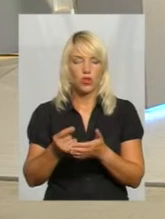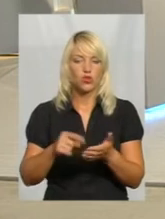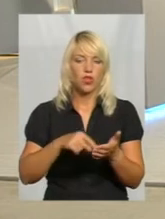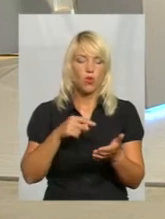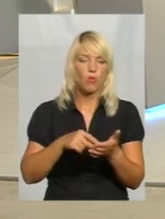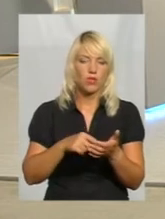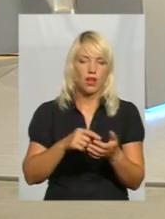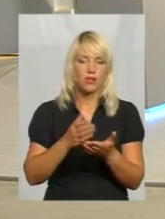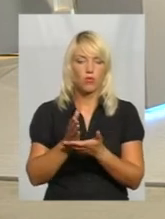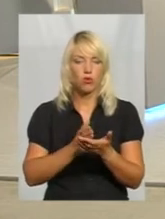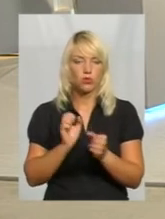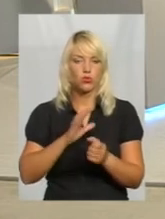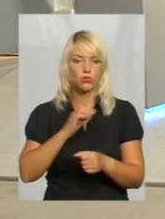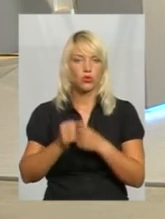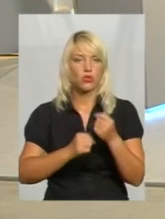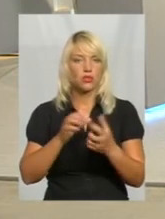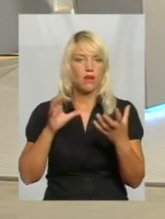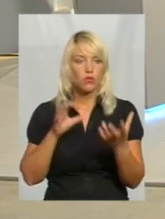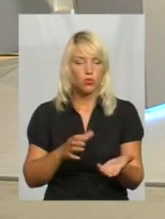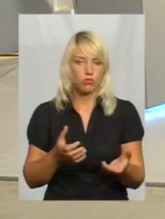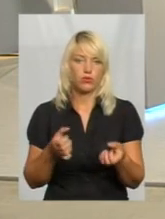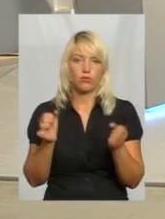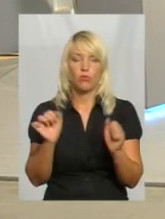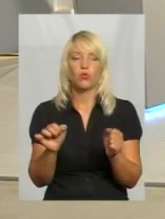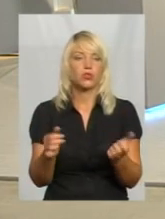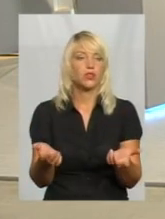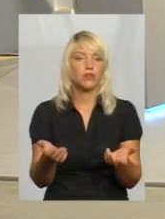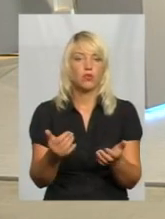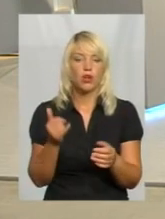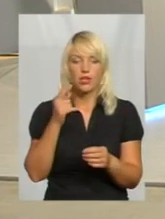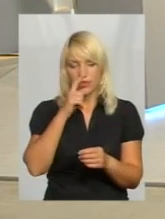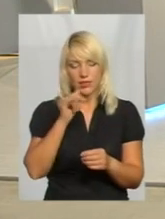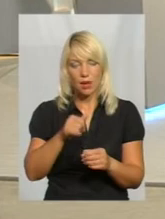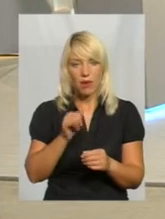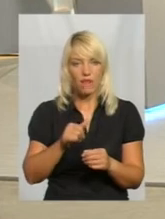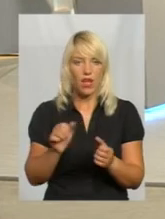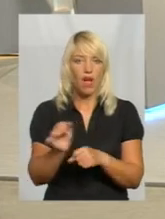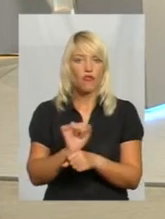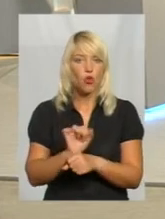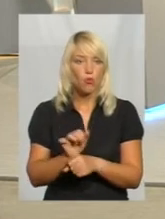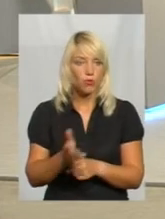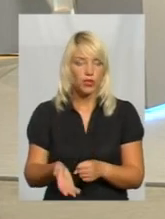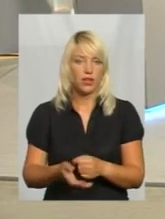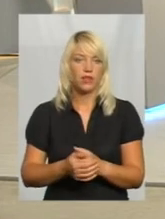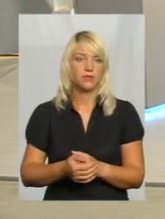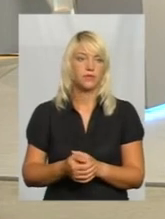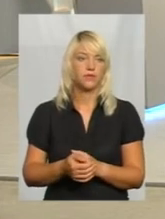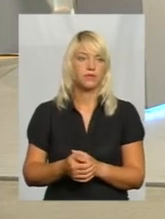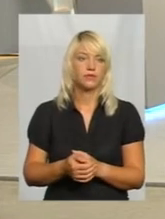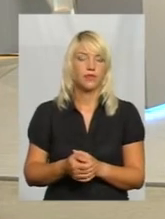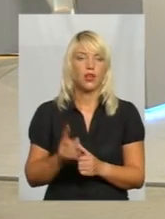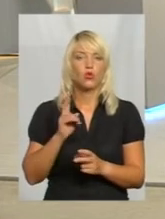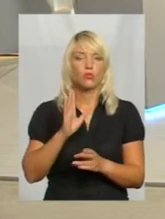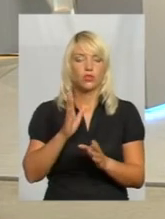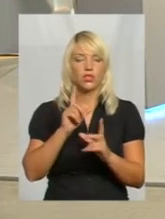доїзд автобусом, можливо, і заправка автомобілів, якісь відділяти, якісь, щоб на виклики